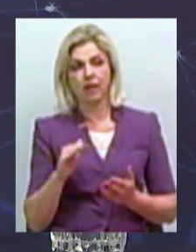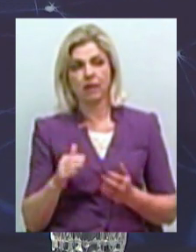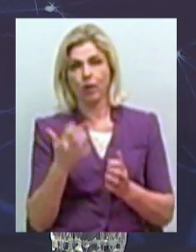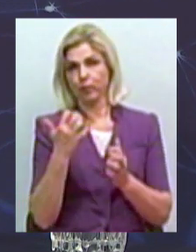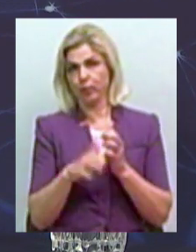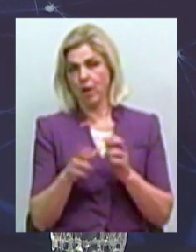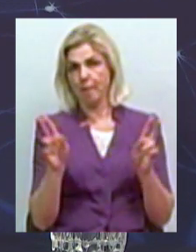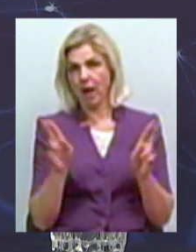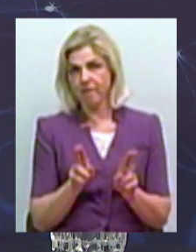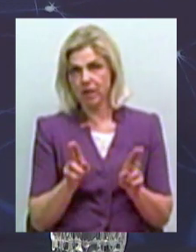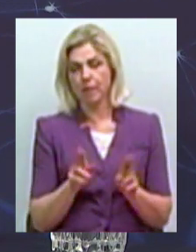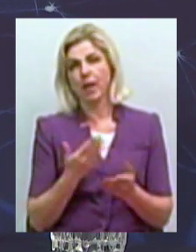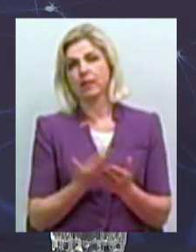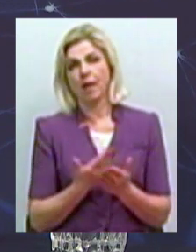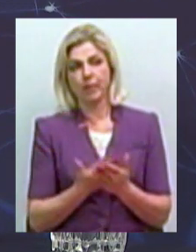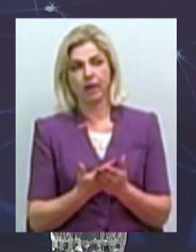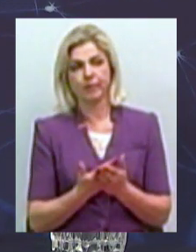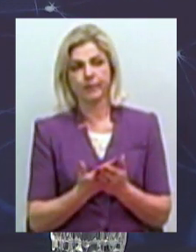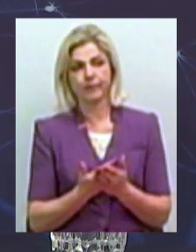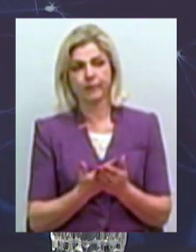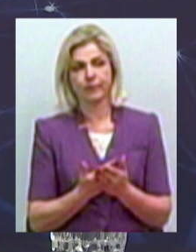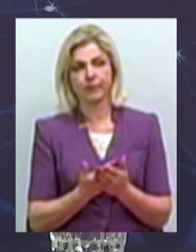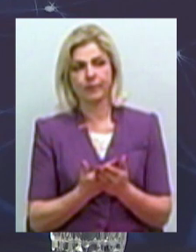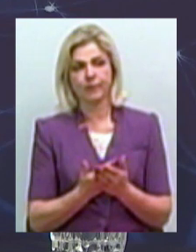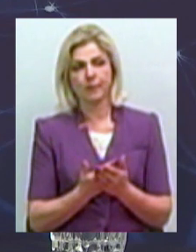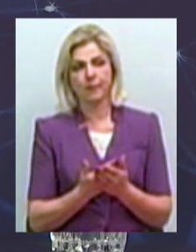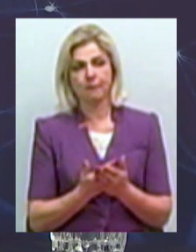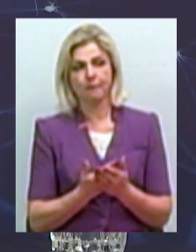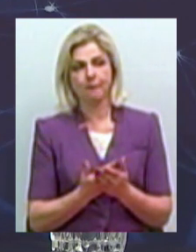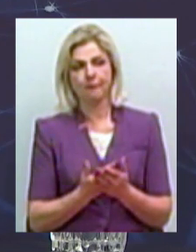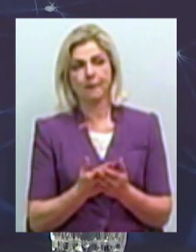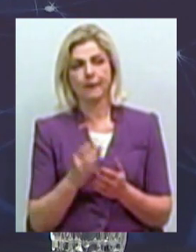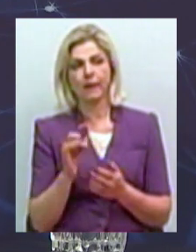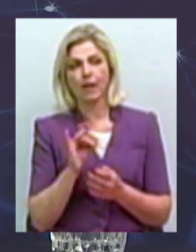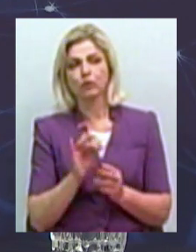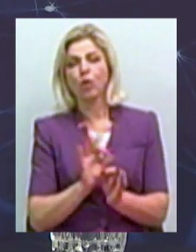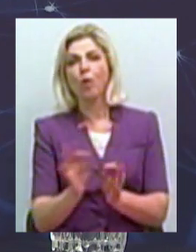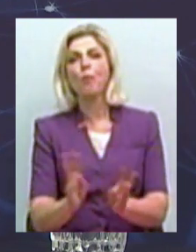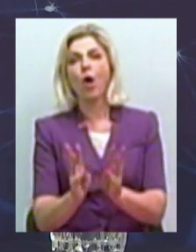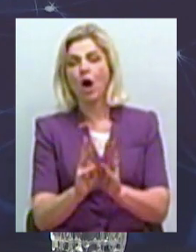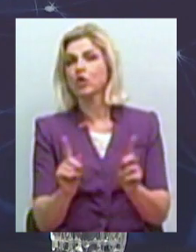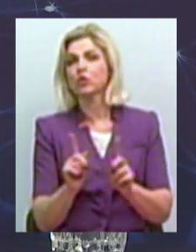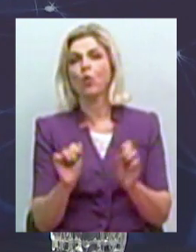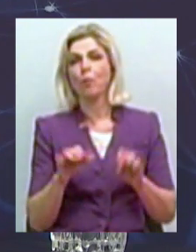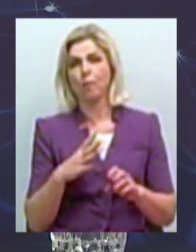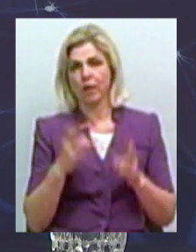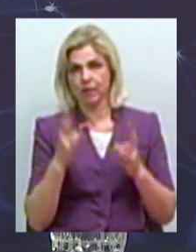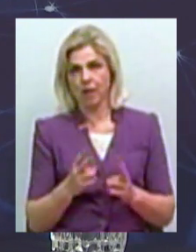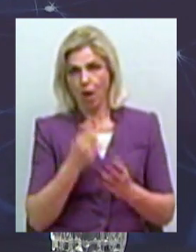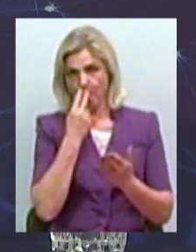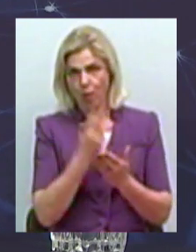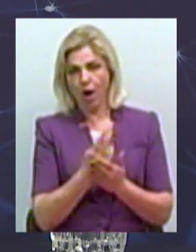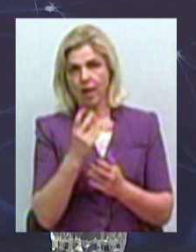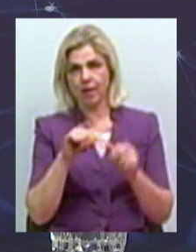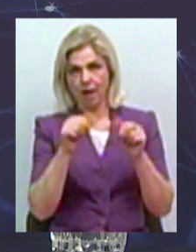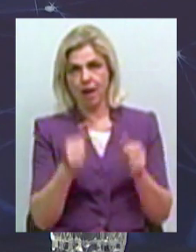правилами, і, наприклад, розпиляєш снаряд, чи зкине його в багаття, що станеться. Показується це на макетах. Це,